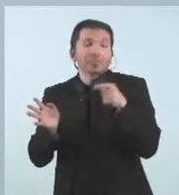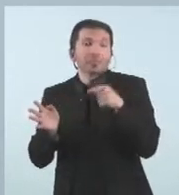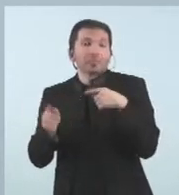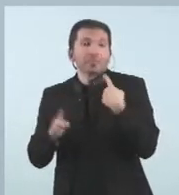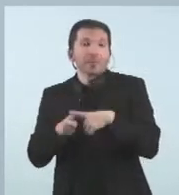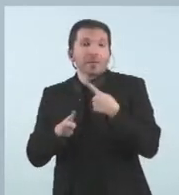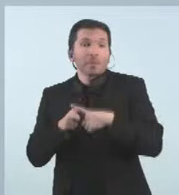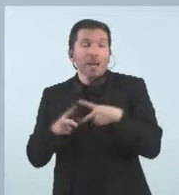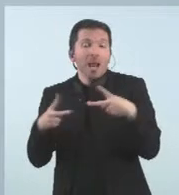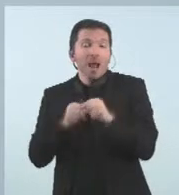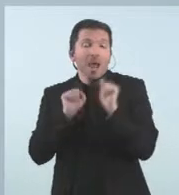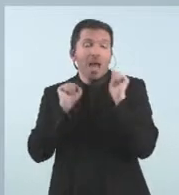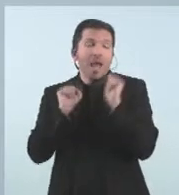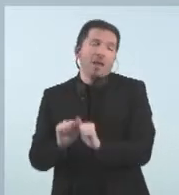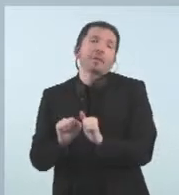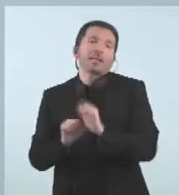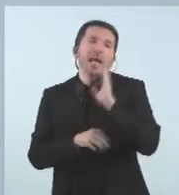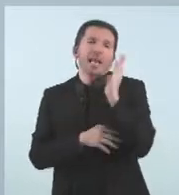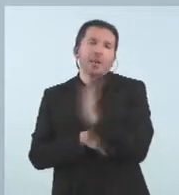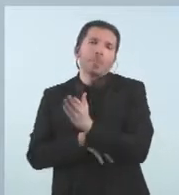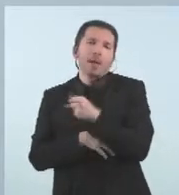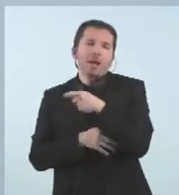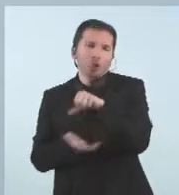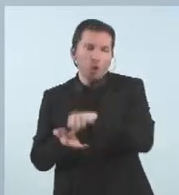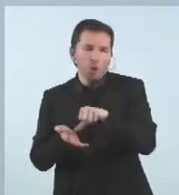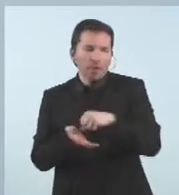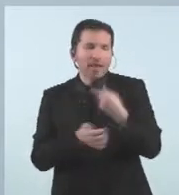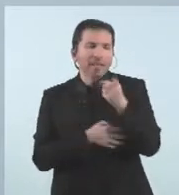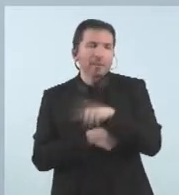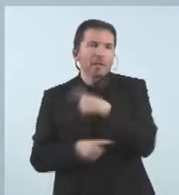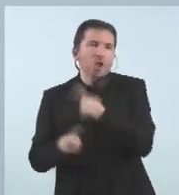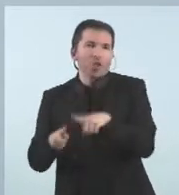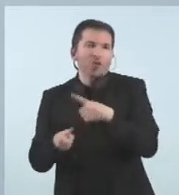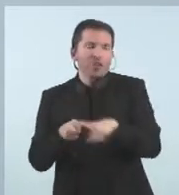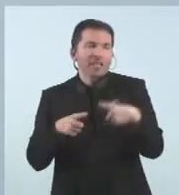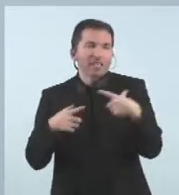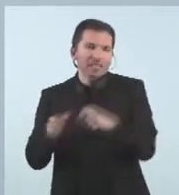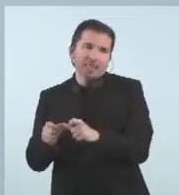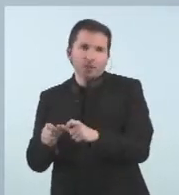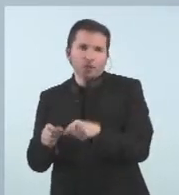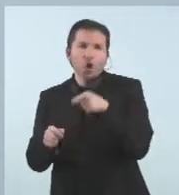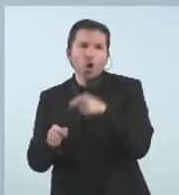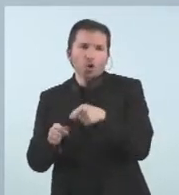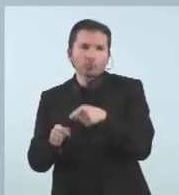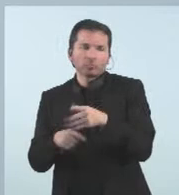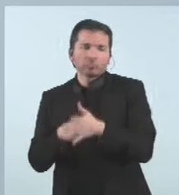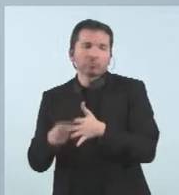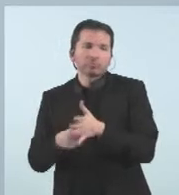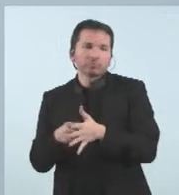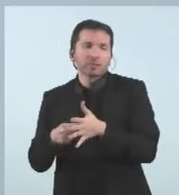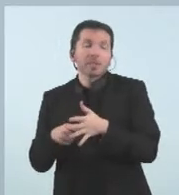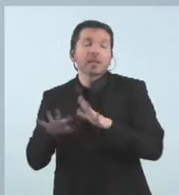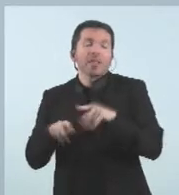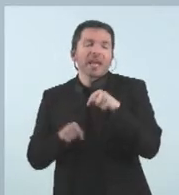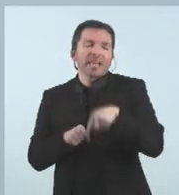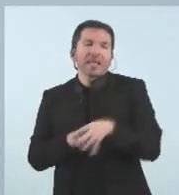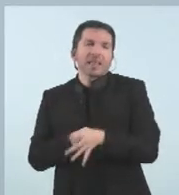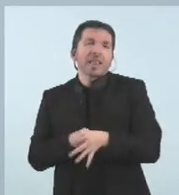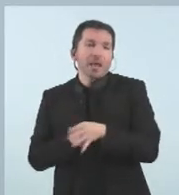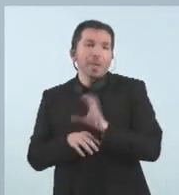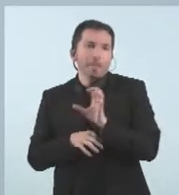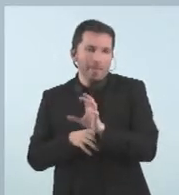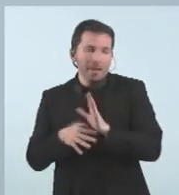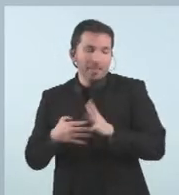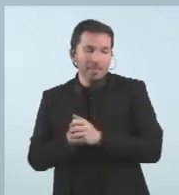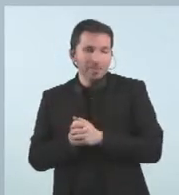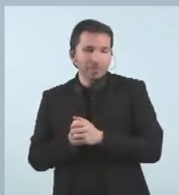l'impacte sobre els ciutadans com també sobre els diferents sectors productius del país així doncs gràcies a aquesta estabilització de